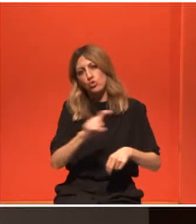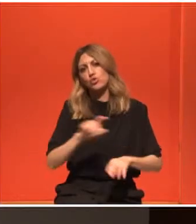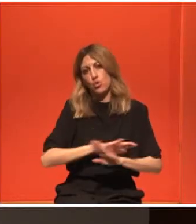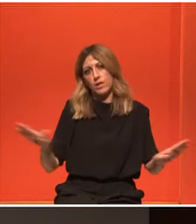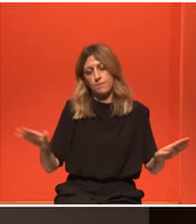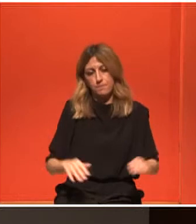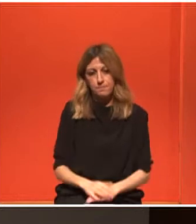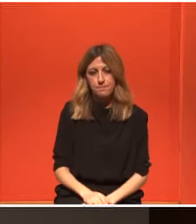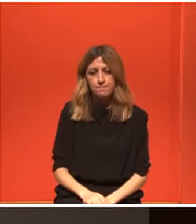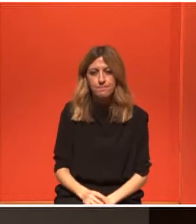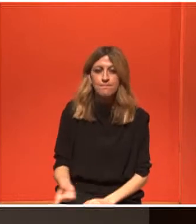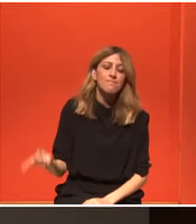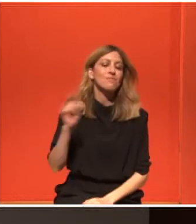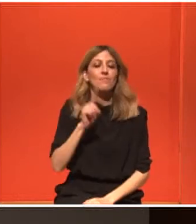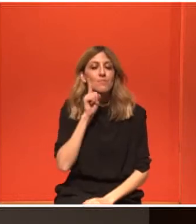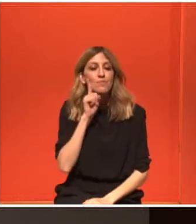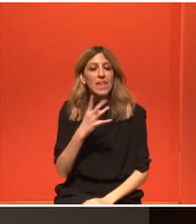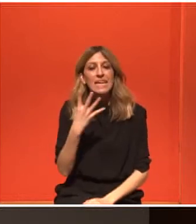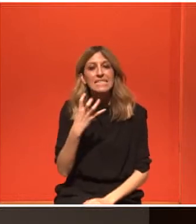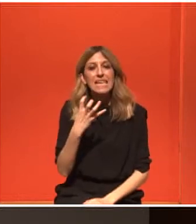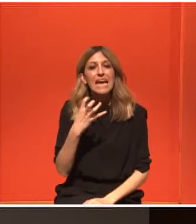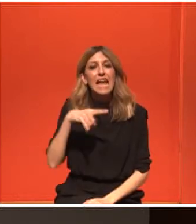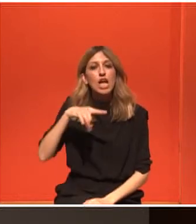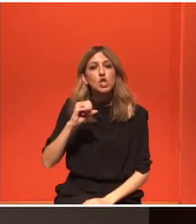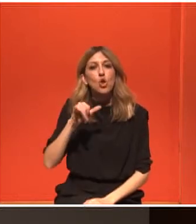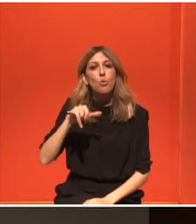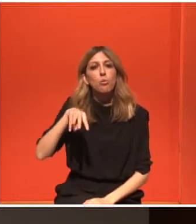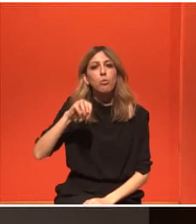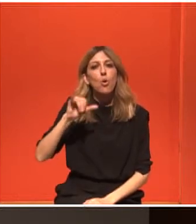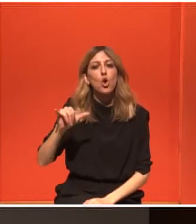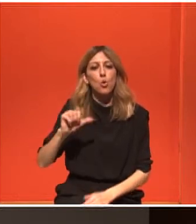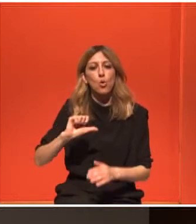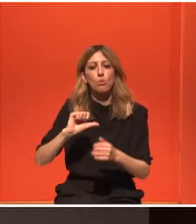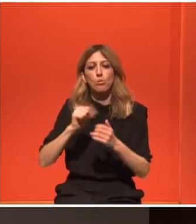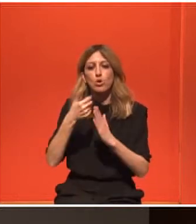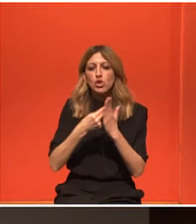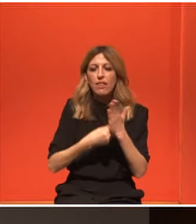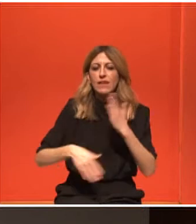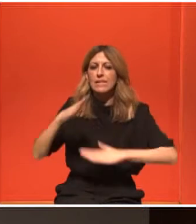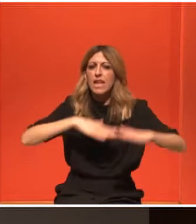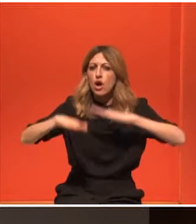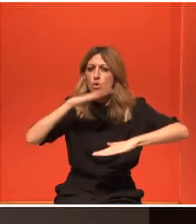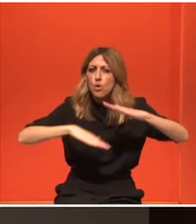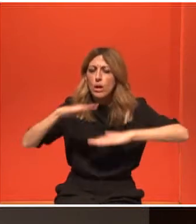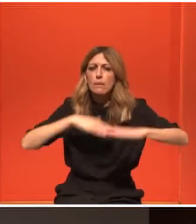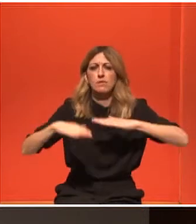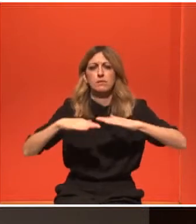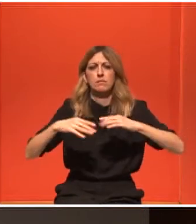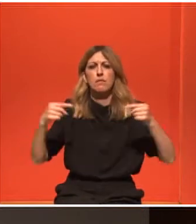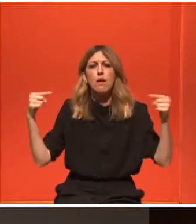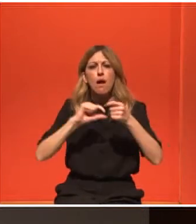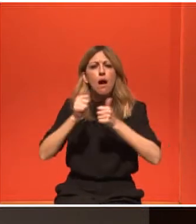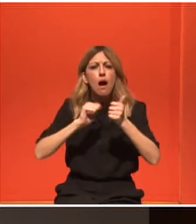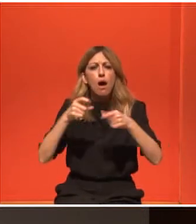πρωταθλήτρια κολύμβησης, συμμετοχή σε όλα τα επίπεδα, πανελλήνιο πρωτάθλημα, πανευρωπαϊκούς, παγκόσμια πρωταθλήματα.